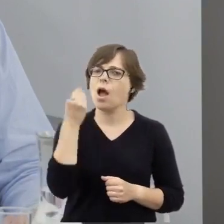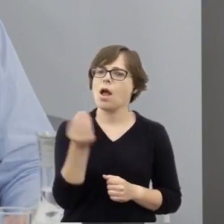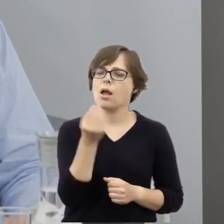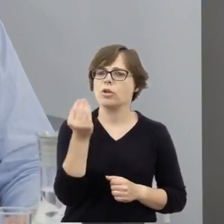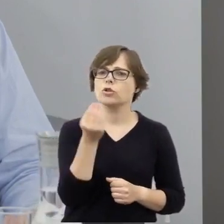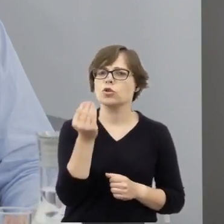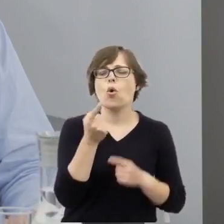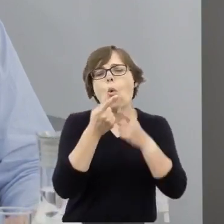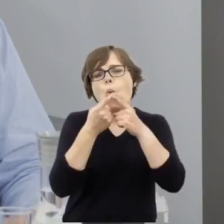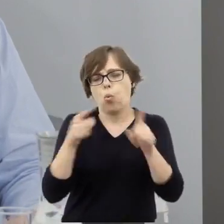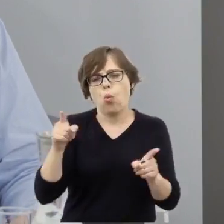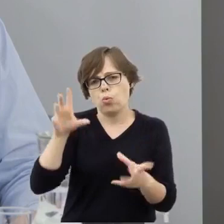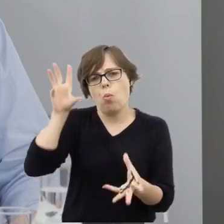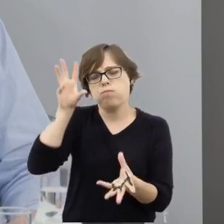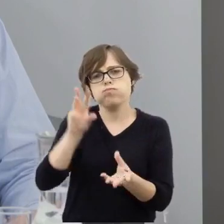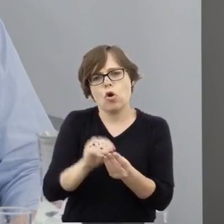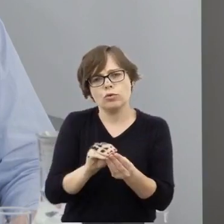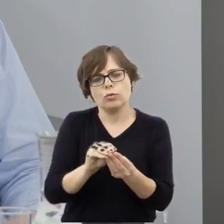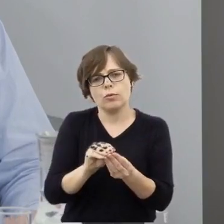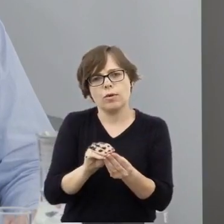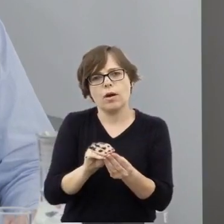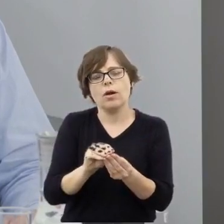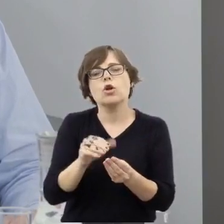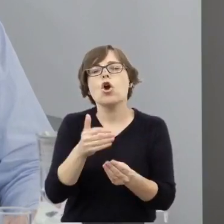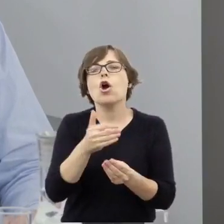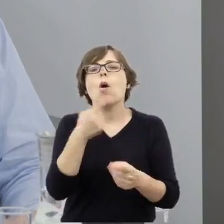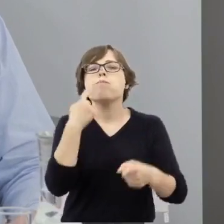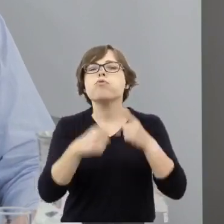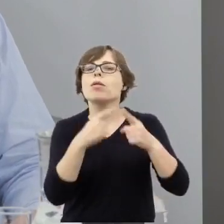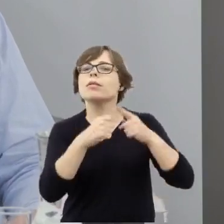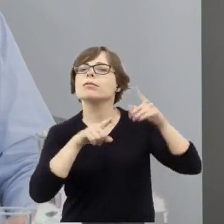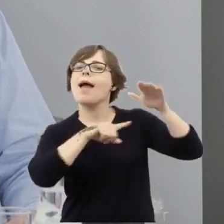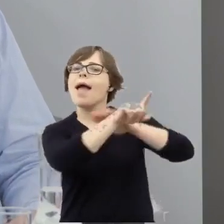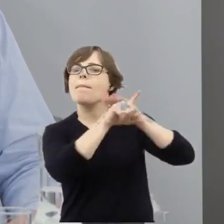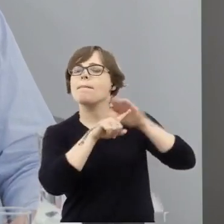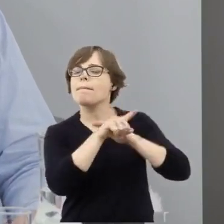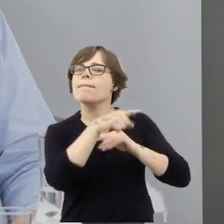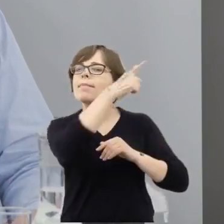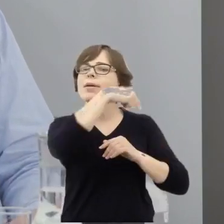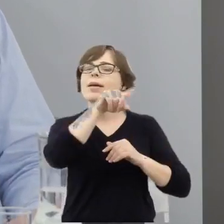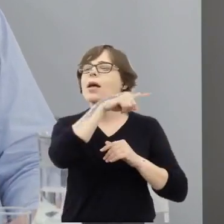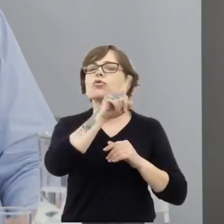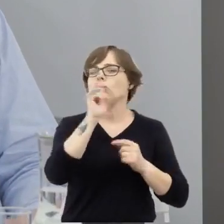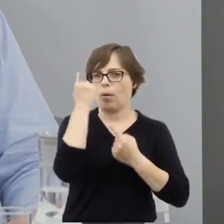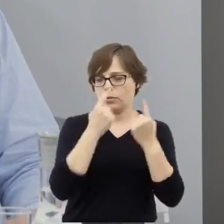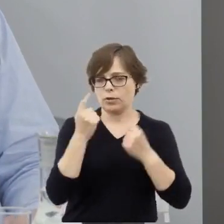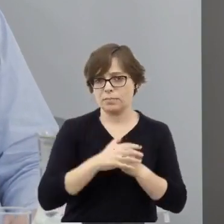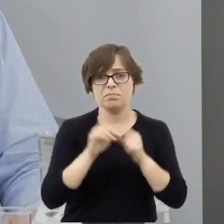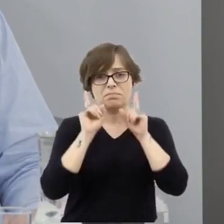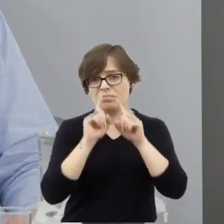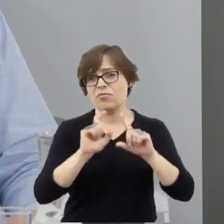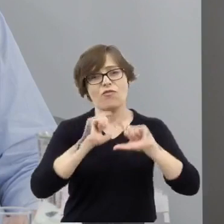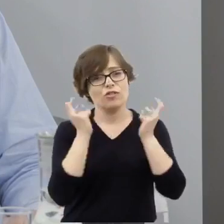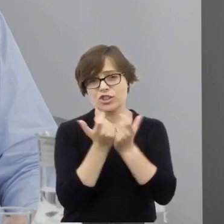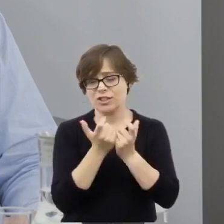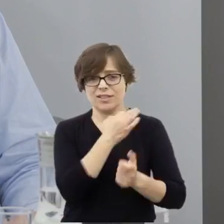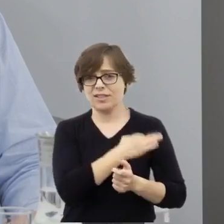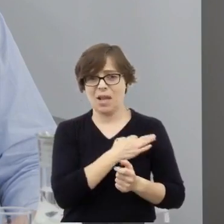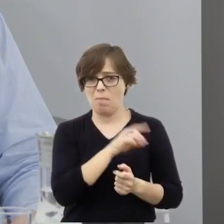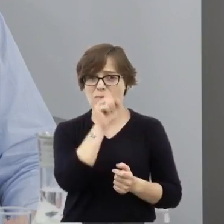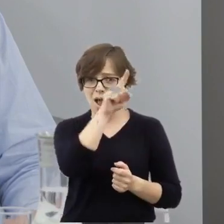podsumowaniu stanowiska emigracji politycznej. W zasadzie wszystkie partie w Londynie